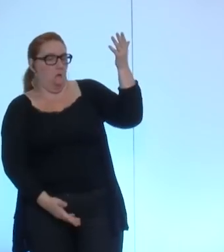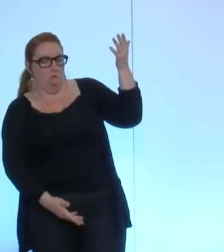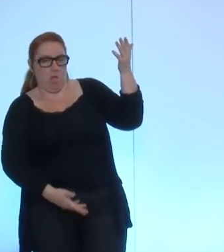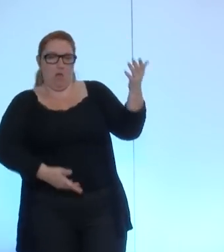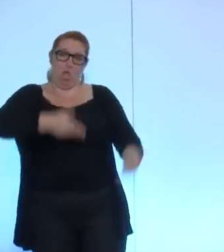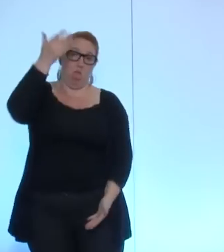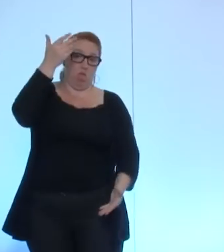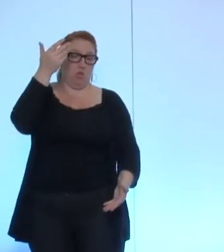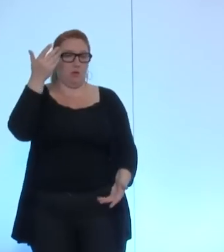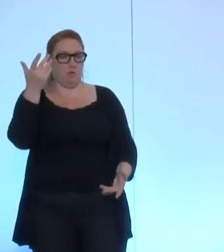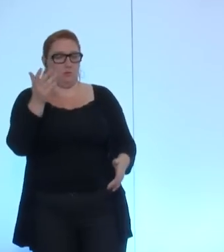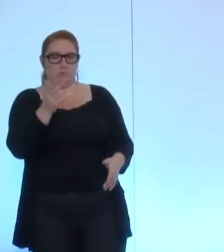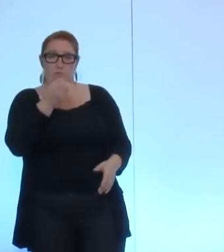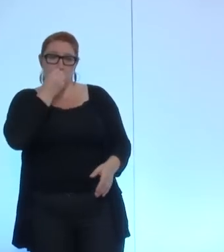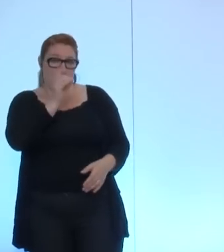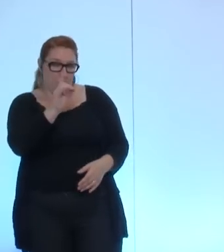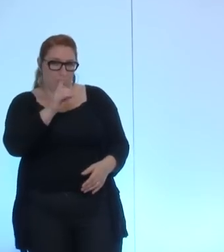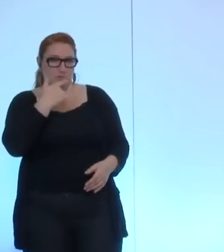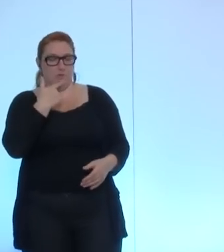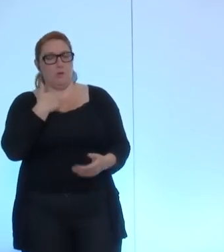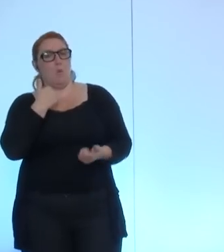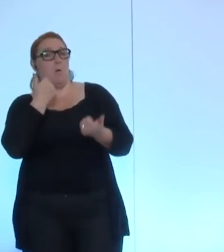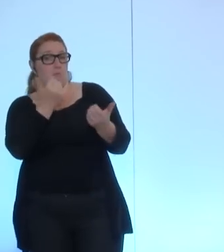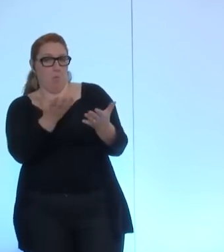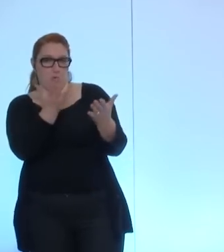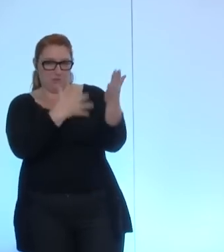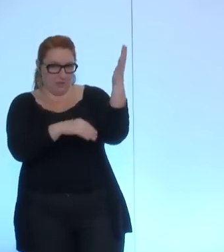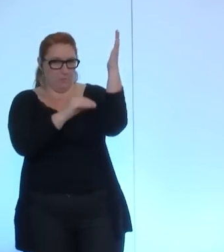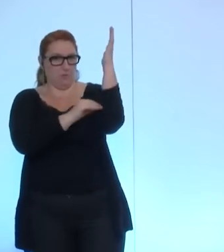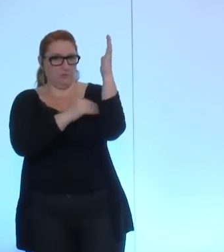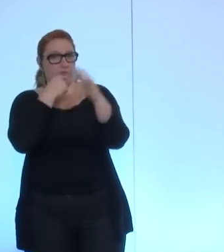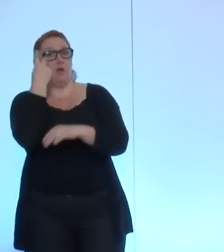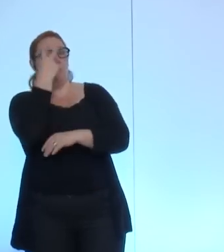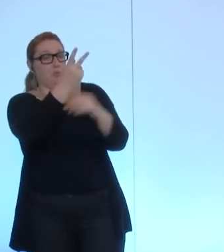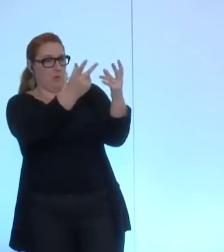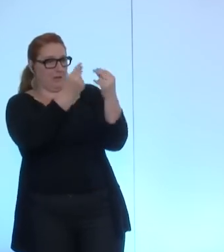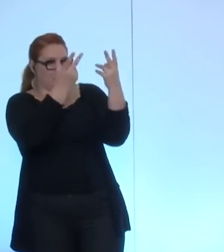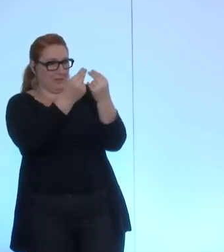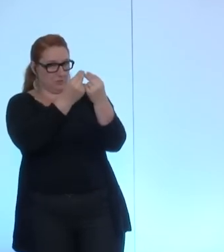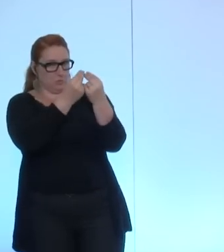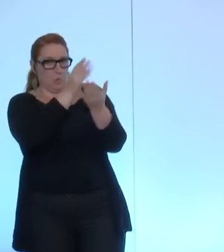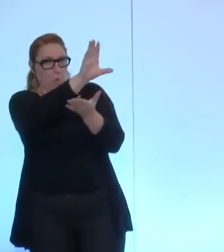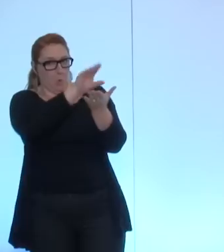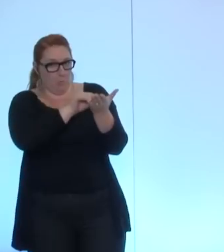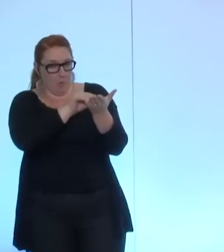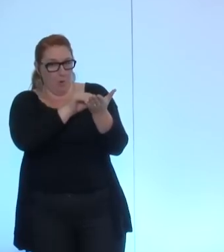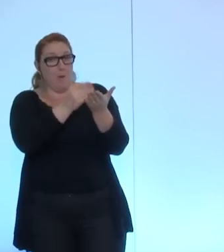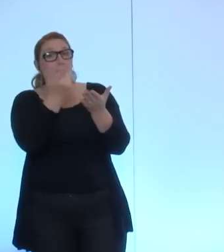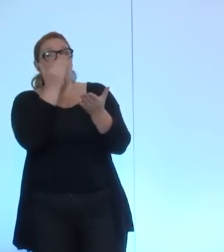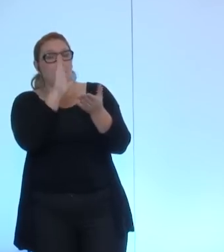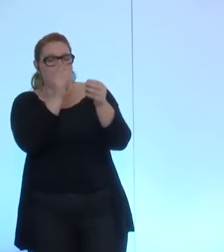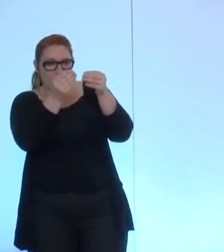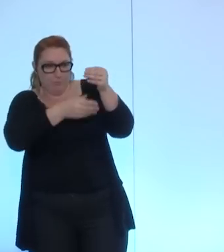l'amendement que je propose en fait reprend votre exposé des motifs nous y avons retiré